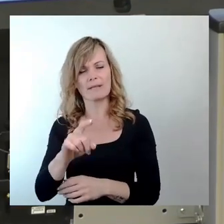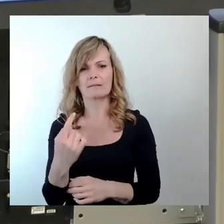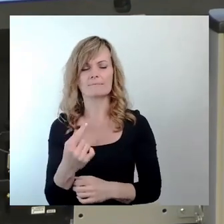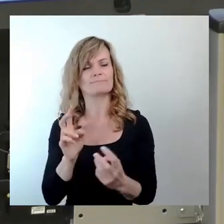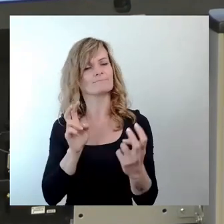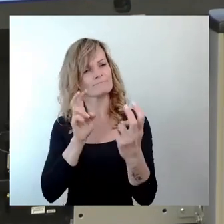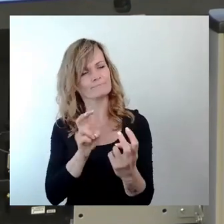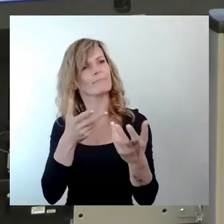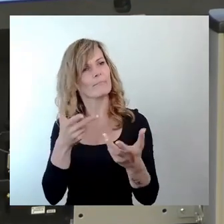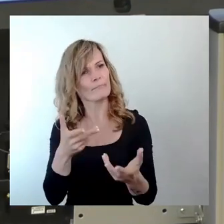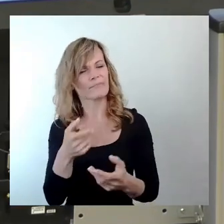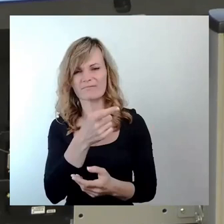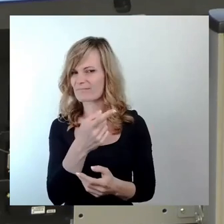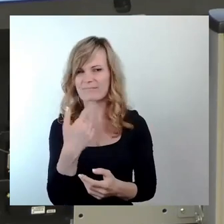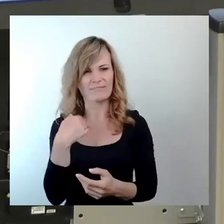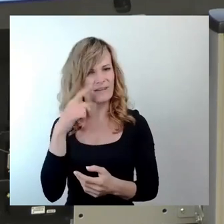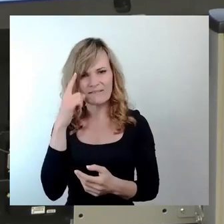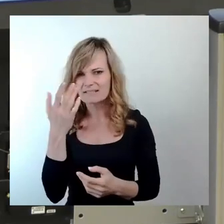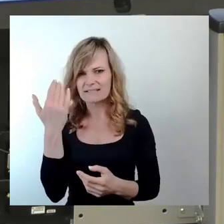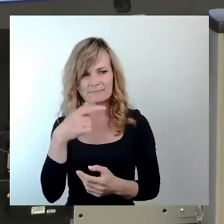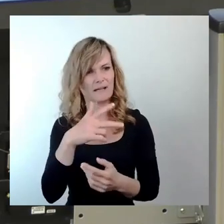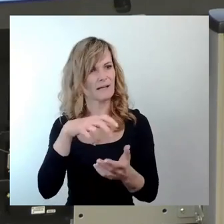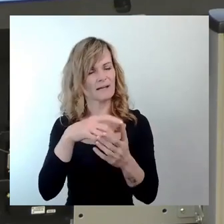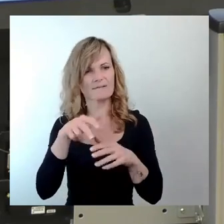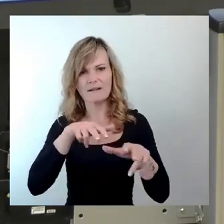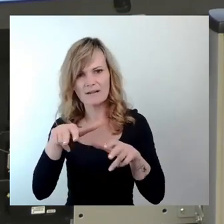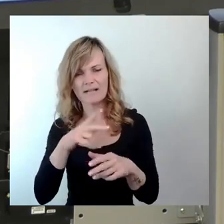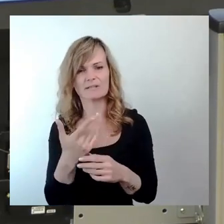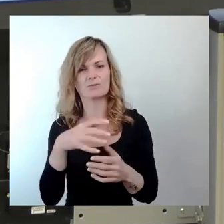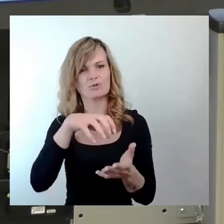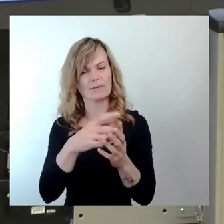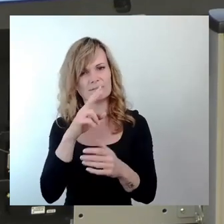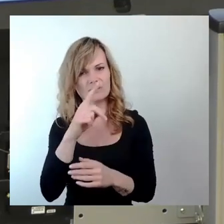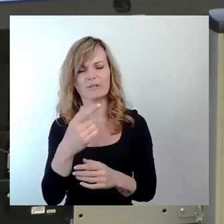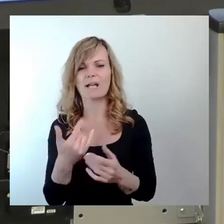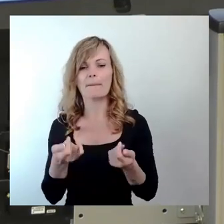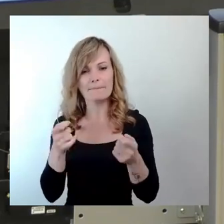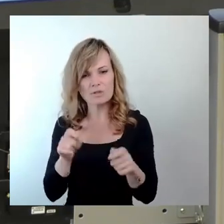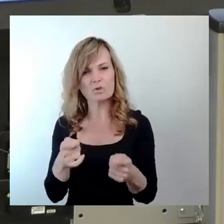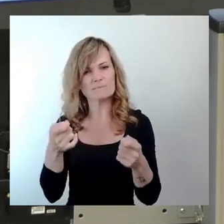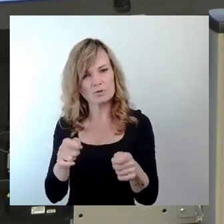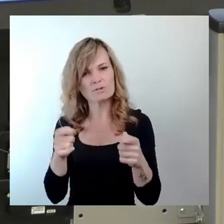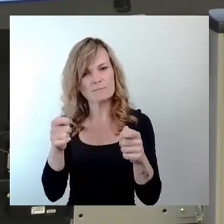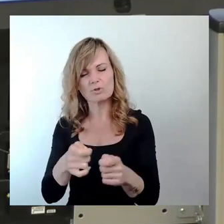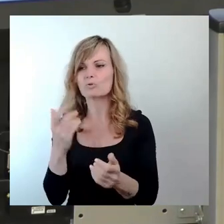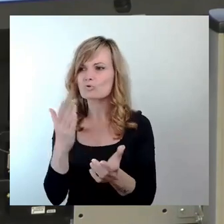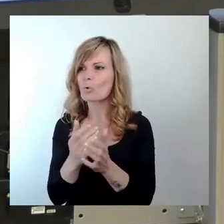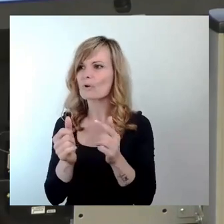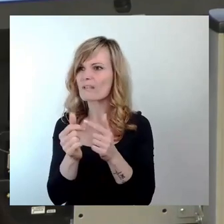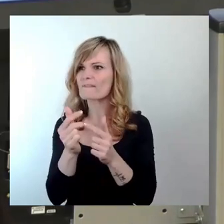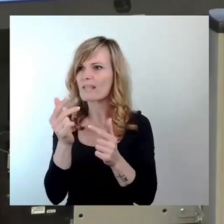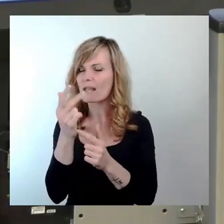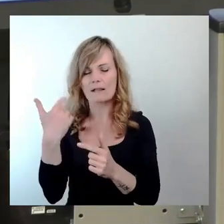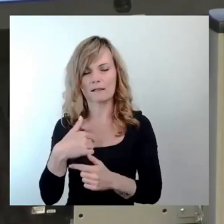erinnern, in wie vielen Beschlüssen mittlerweile eine Beschlussfassung erfolgt ist zur Badestelle